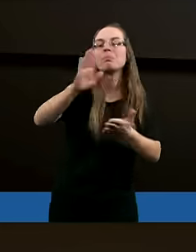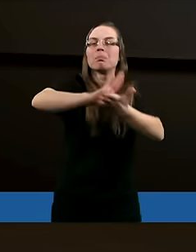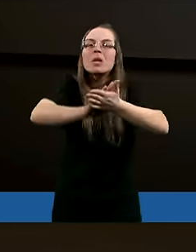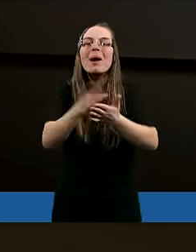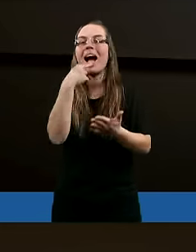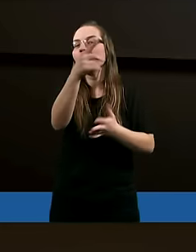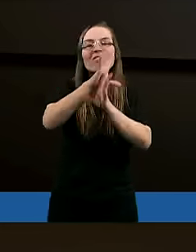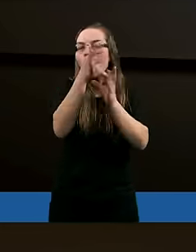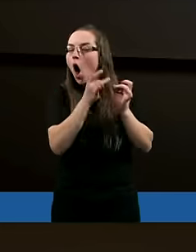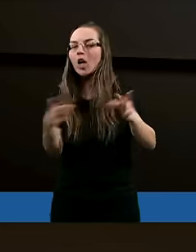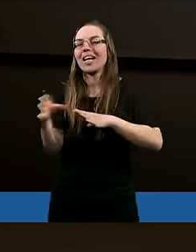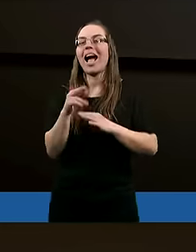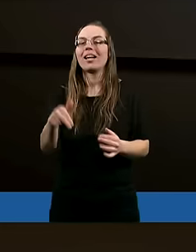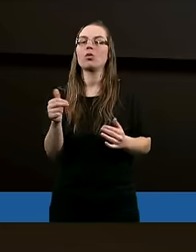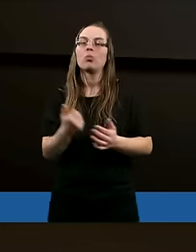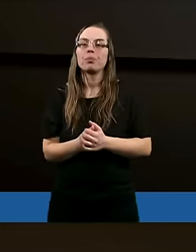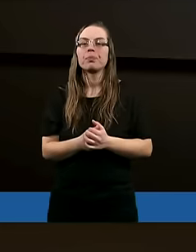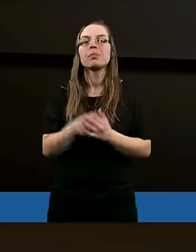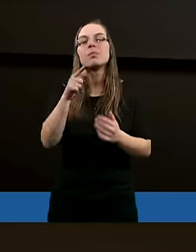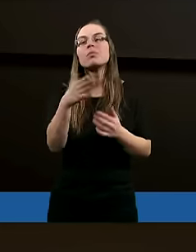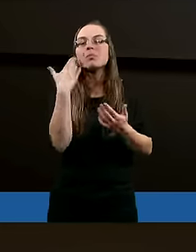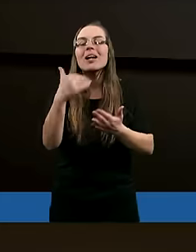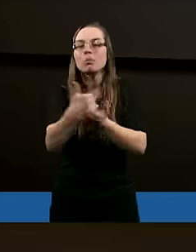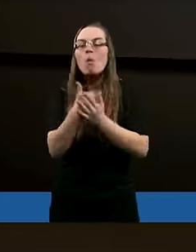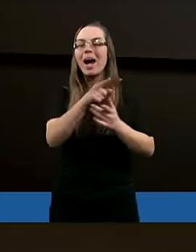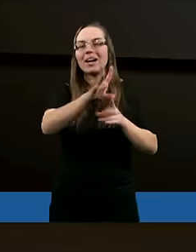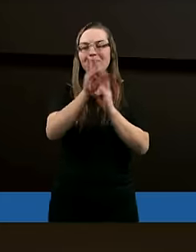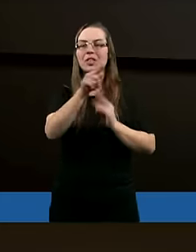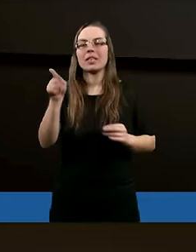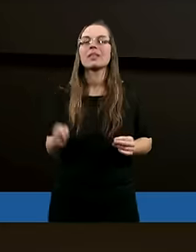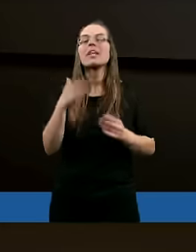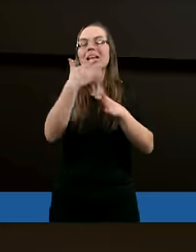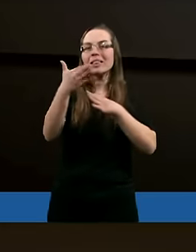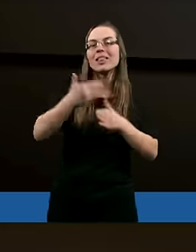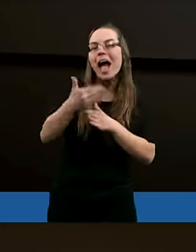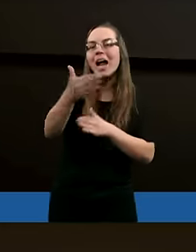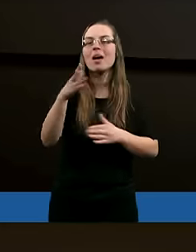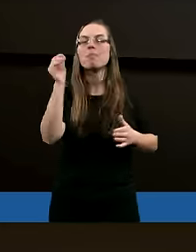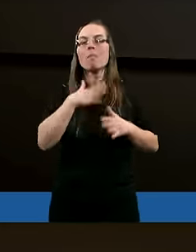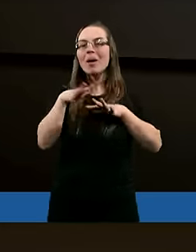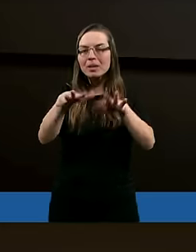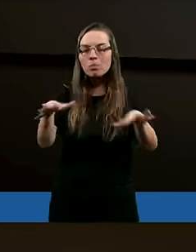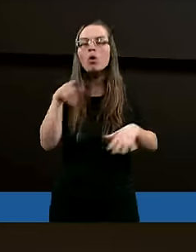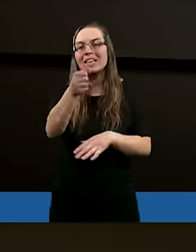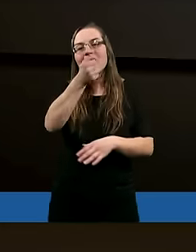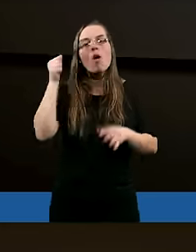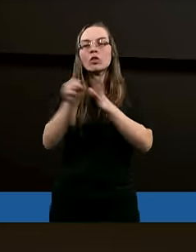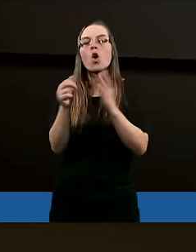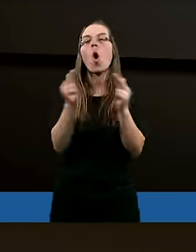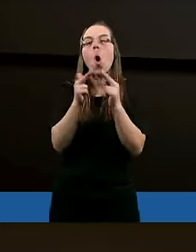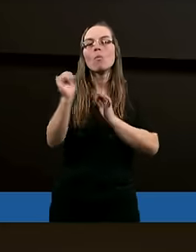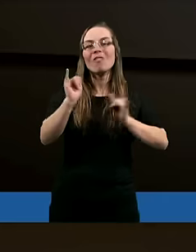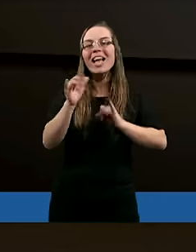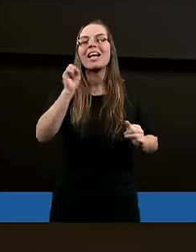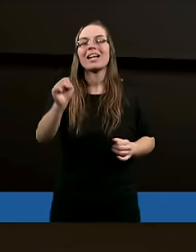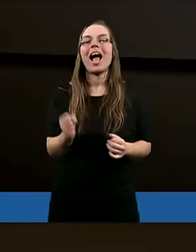razu przepraszać. To też na pewno pomaga. Idźmy dalej, bo mamy jeszcze sporo tych owoców do omówienia.